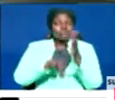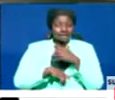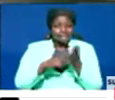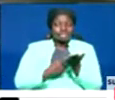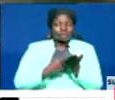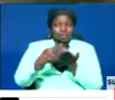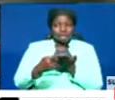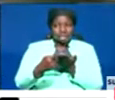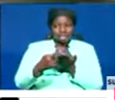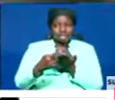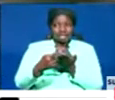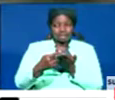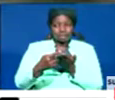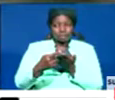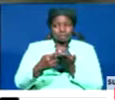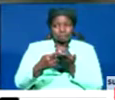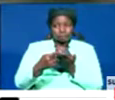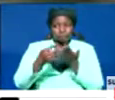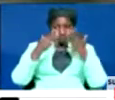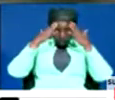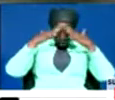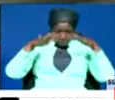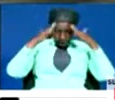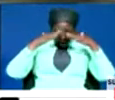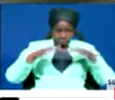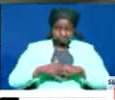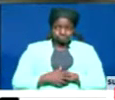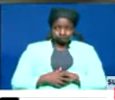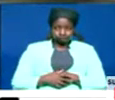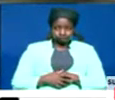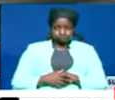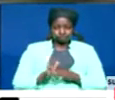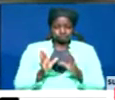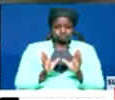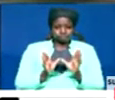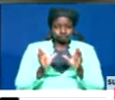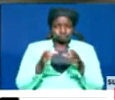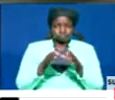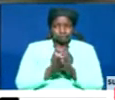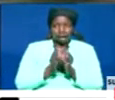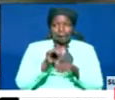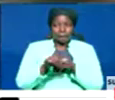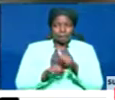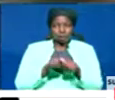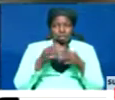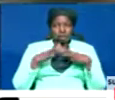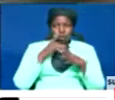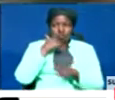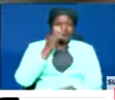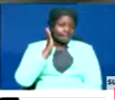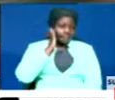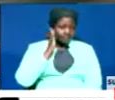ya kuhamasisha uma kuhusu watu wasiukua na wezo wakusikia